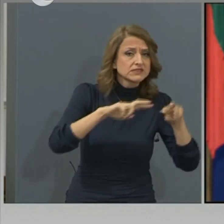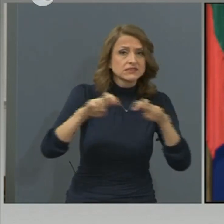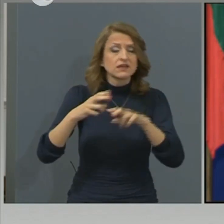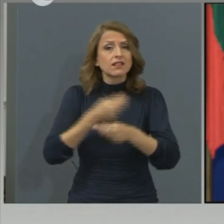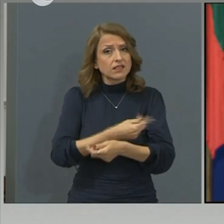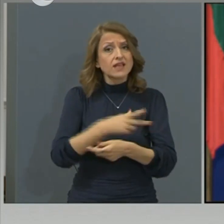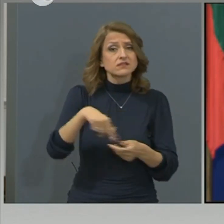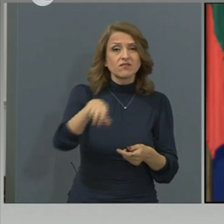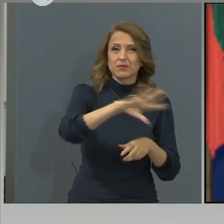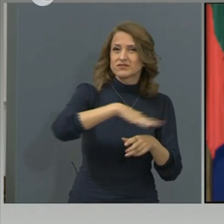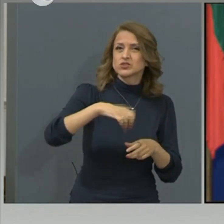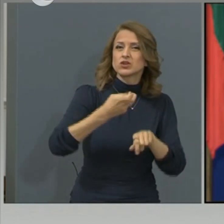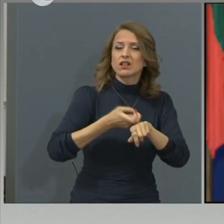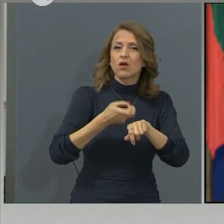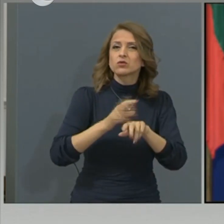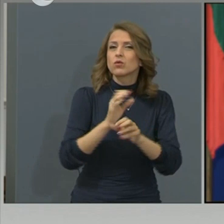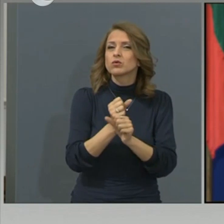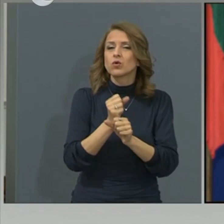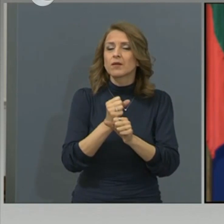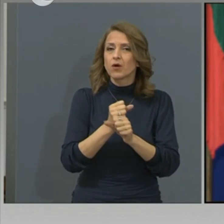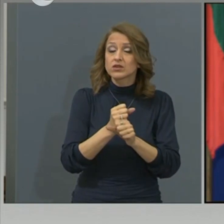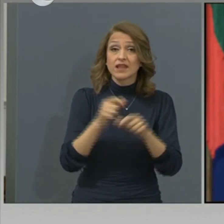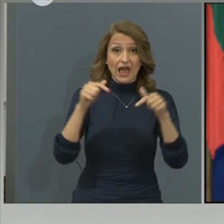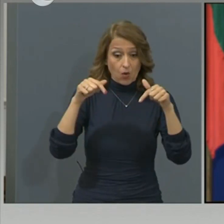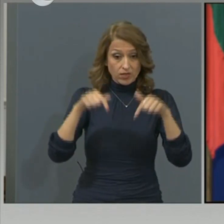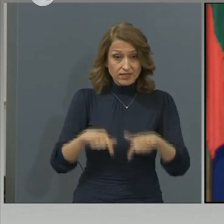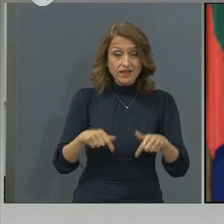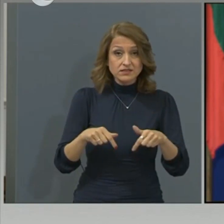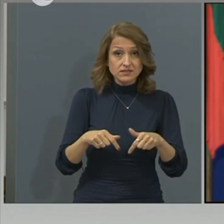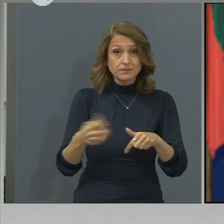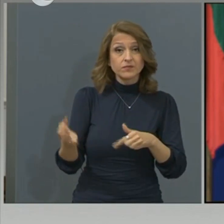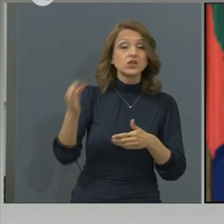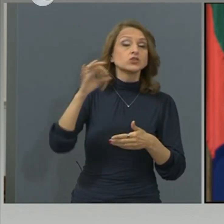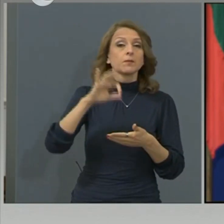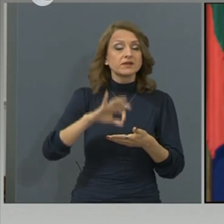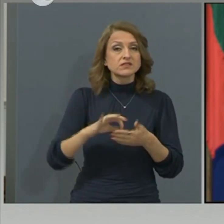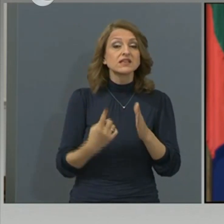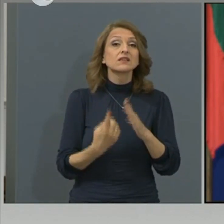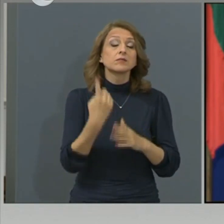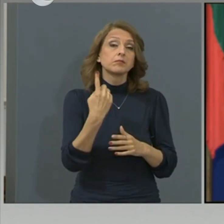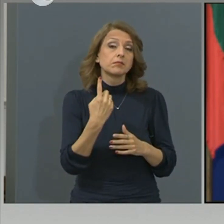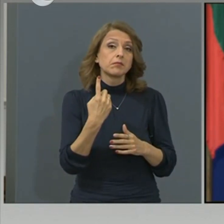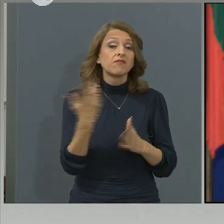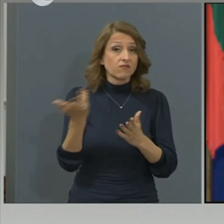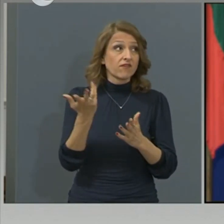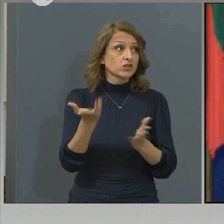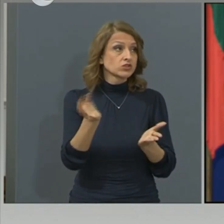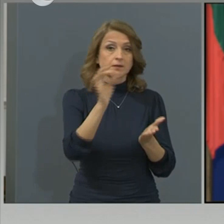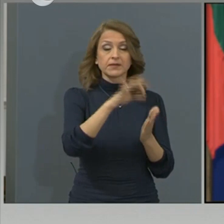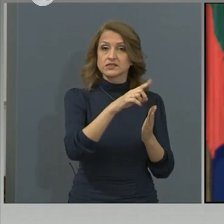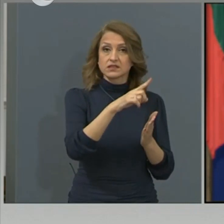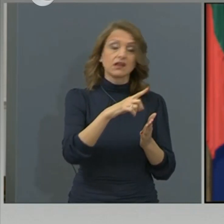започва от ден днешен в ВМА ще пристигнат първите 40. Те всъщност са пристигнали,